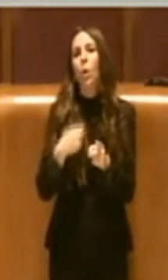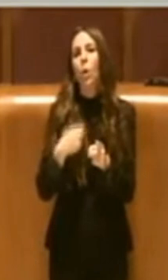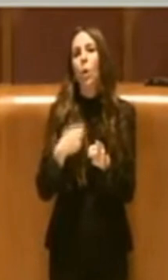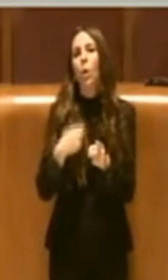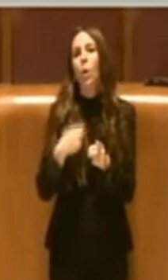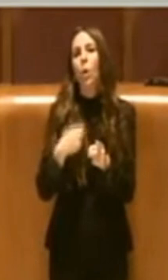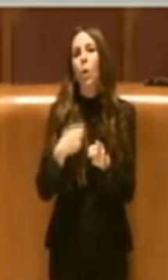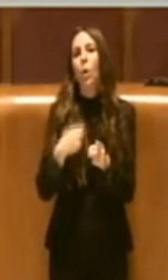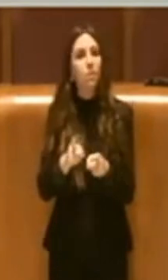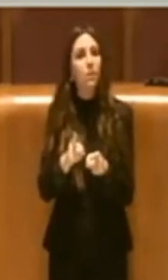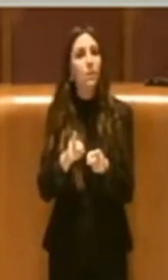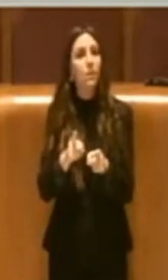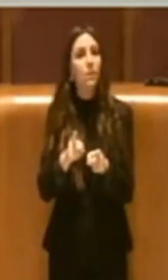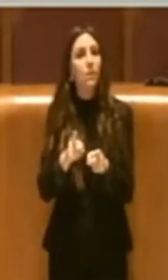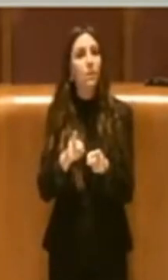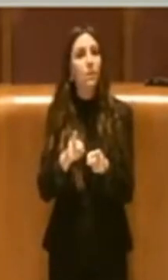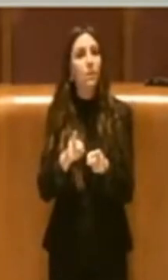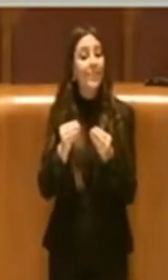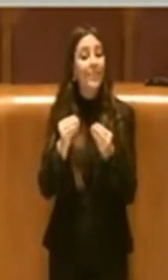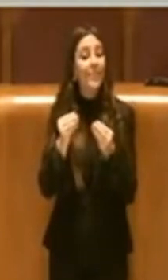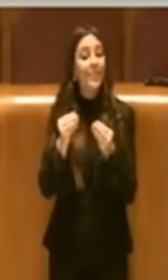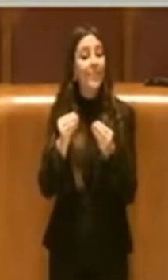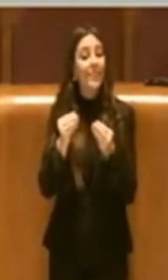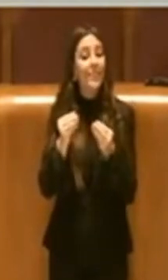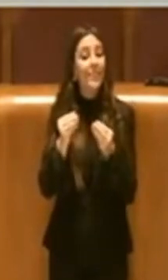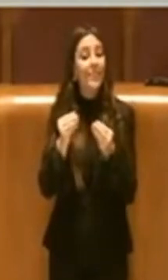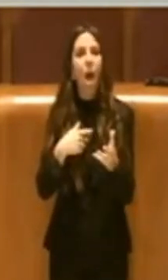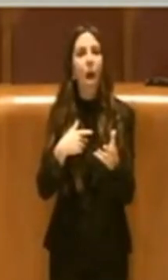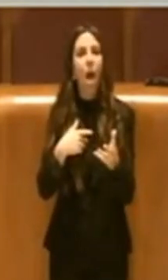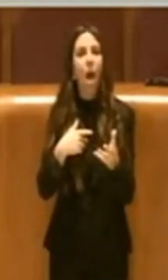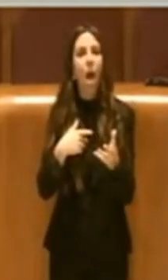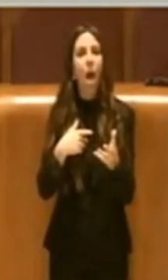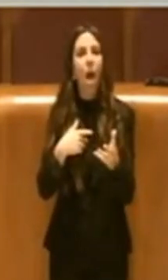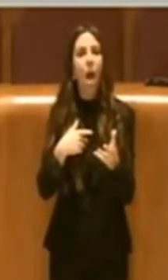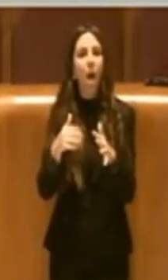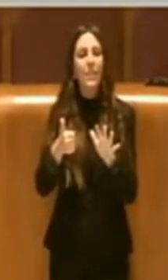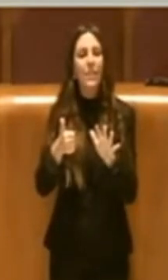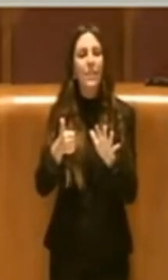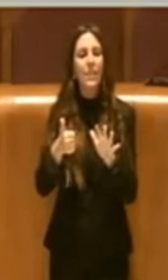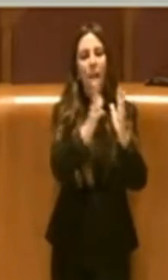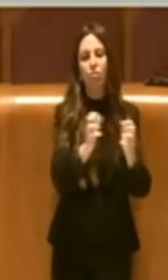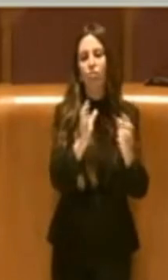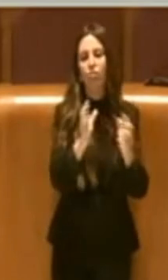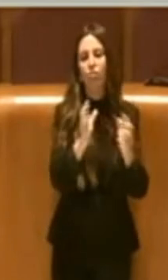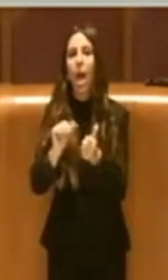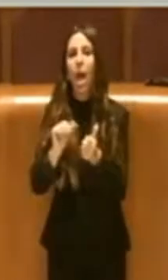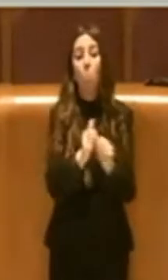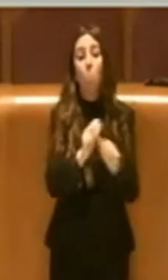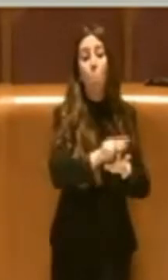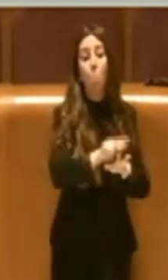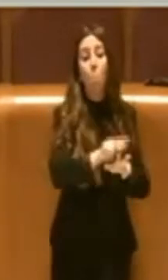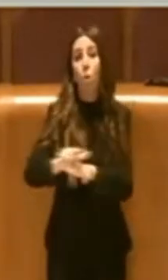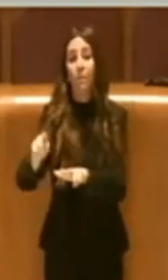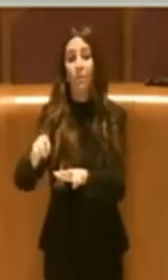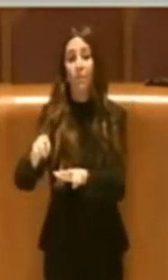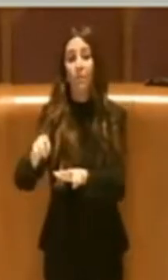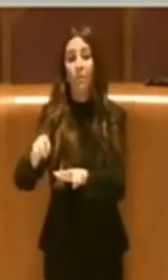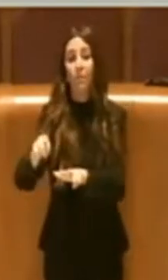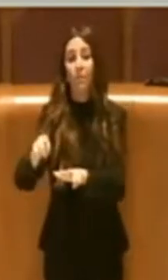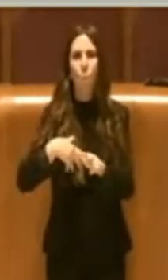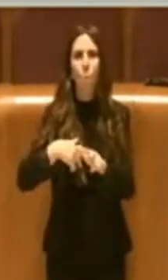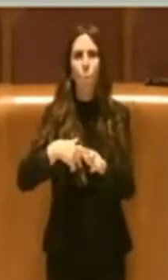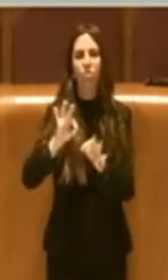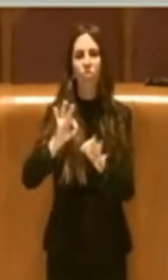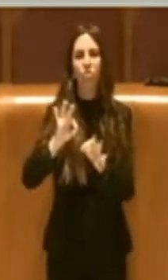offerte in altri sei impianti, centri sportivi municipali che sono nel raggio di 500